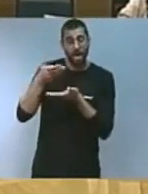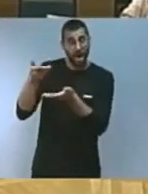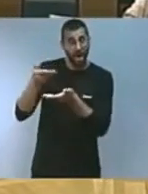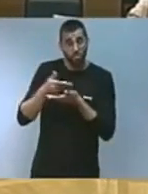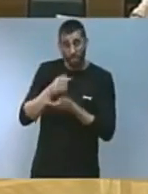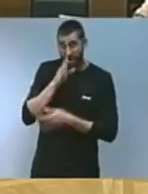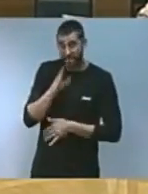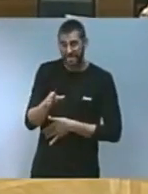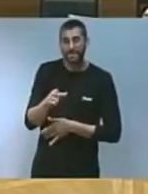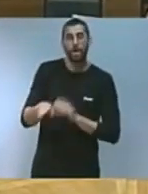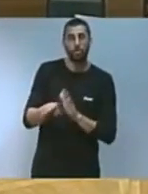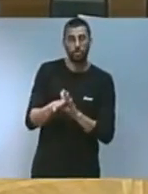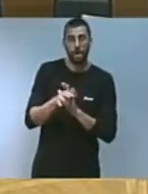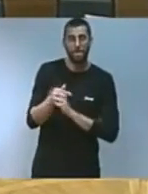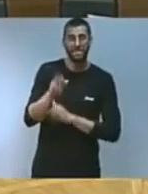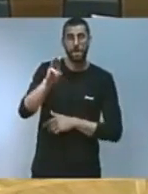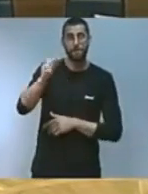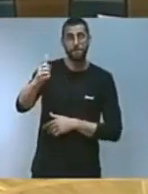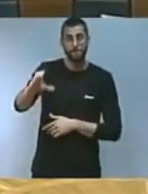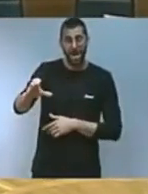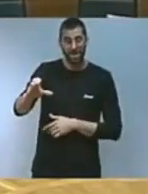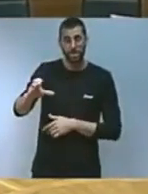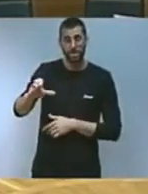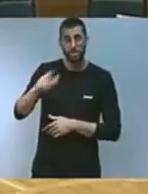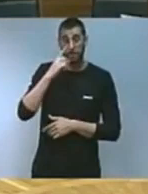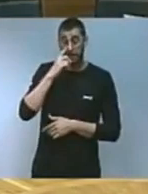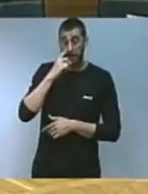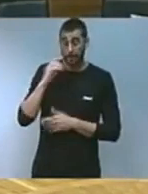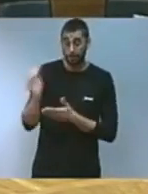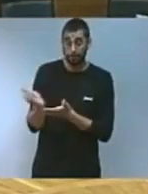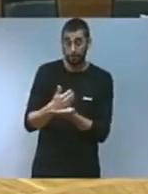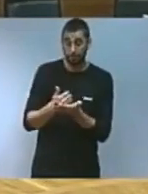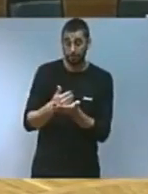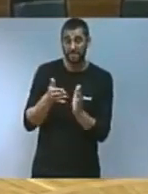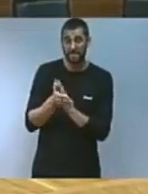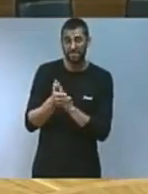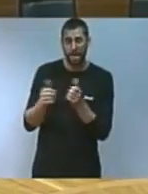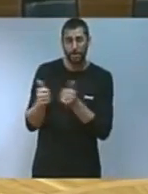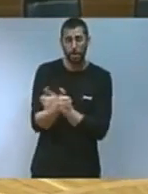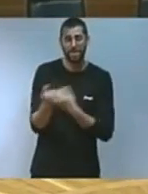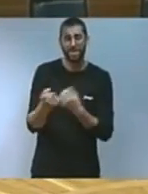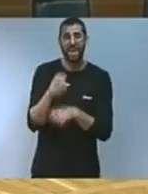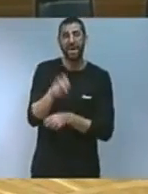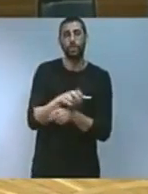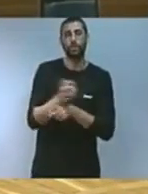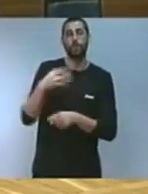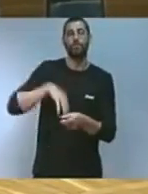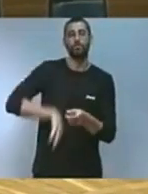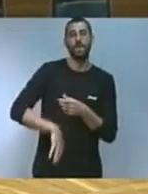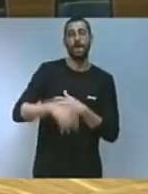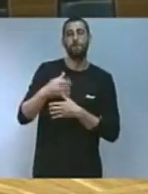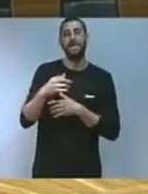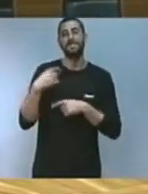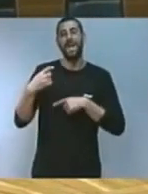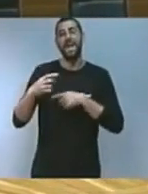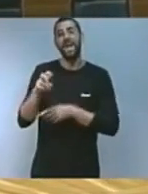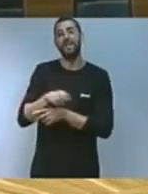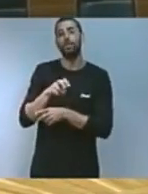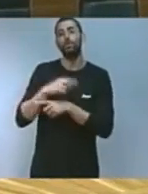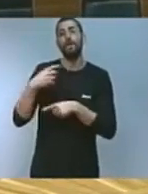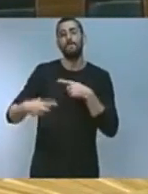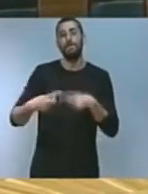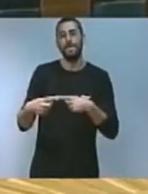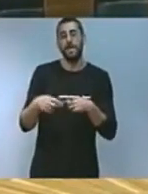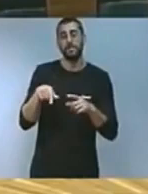de la PAC preceptors de la PAC tinguin prioritàriament els agricultors professionals i l'agricultura familiar que constitueix l